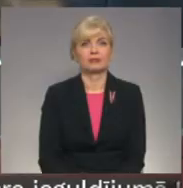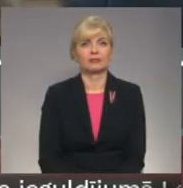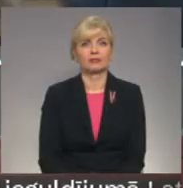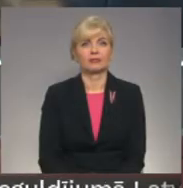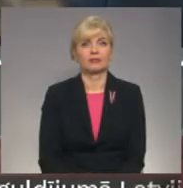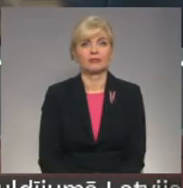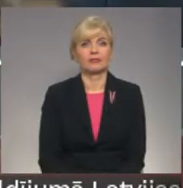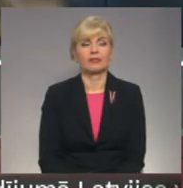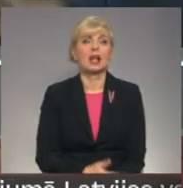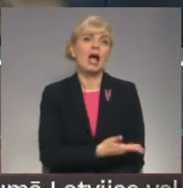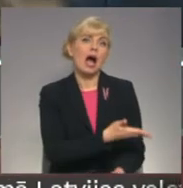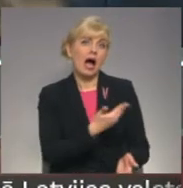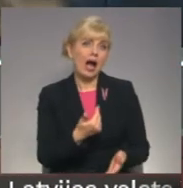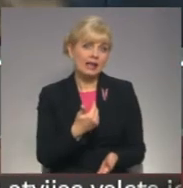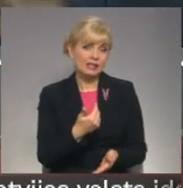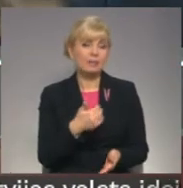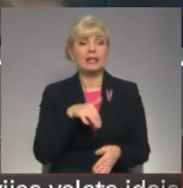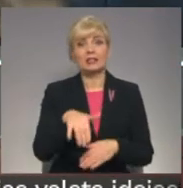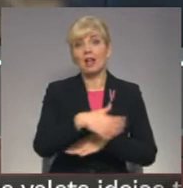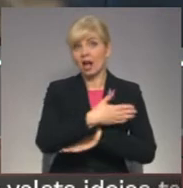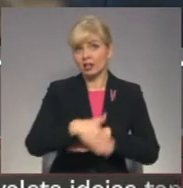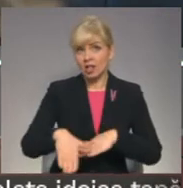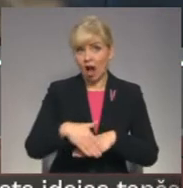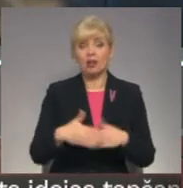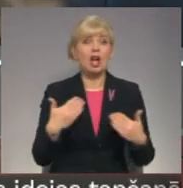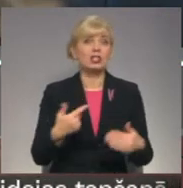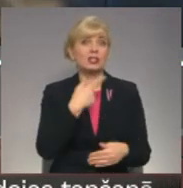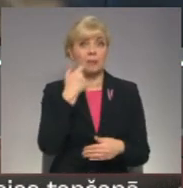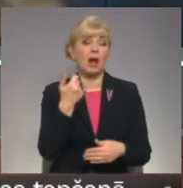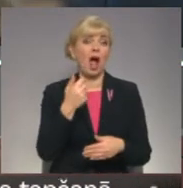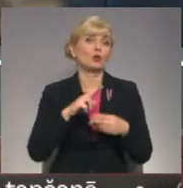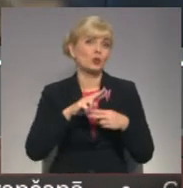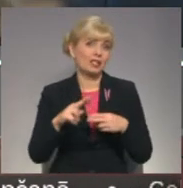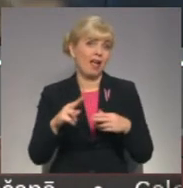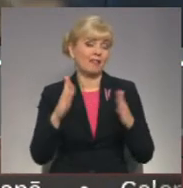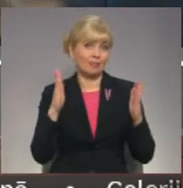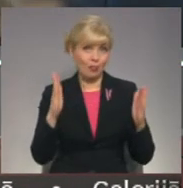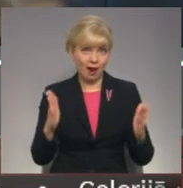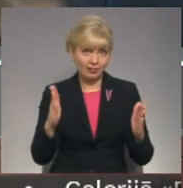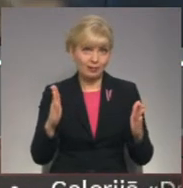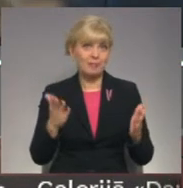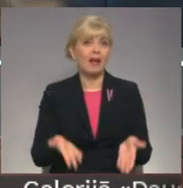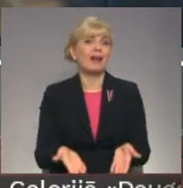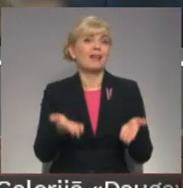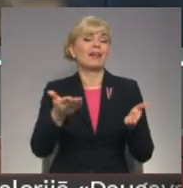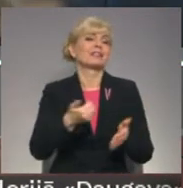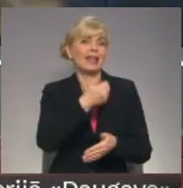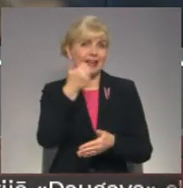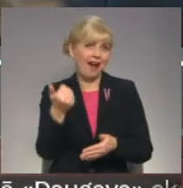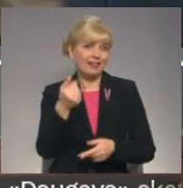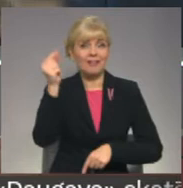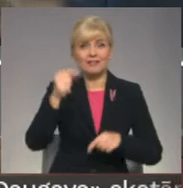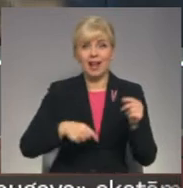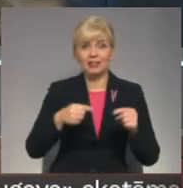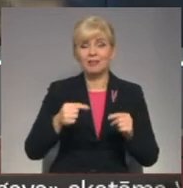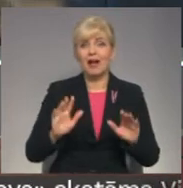Bet nu gan aicināsim jūs iziet ielās, jo šajā simtgadas nedēļas notikumu Virpulī jāizceļ arī igadējais festivāls Staro Rīga.